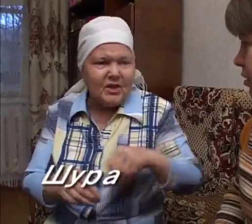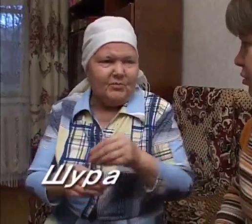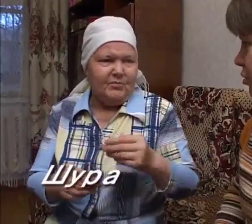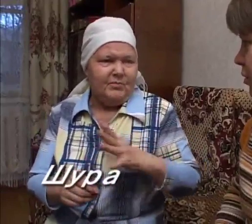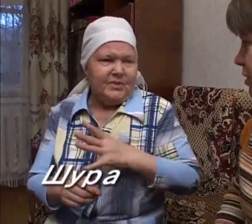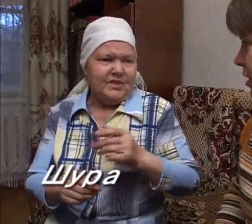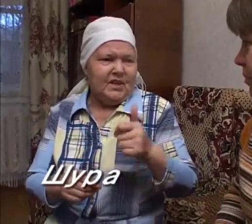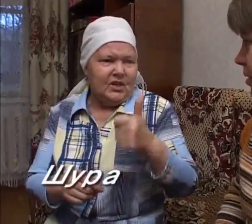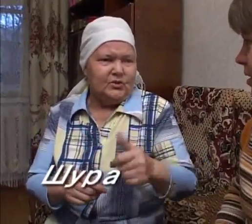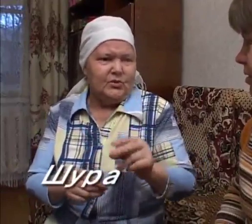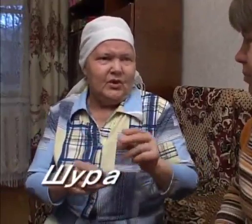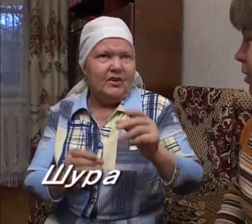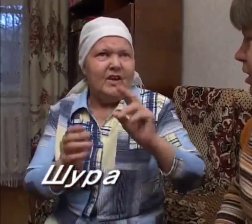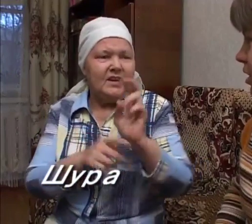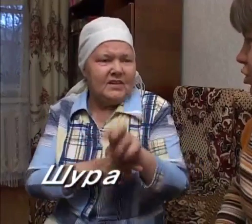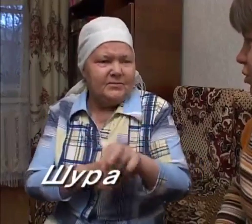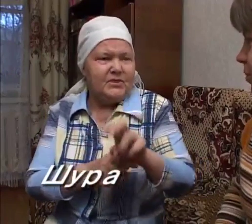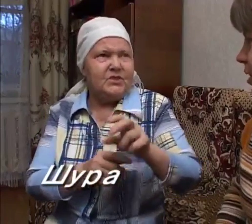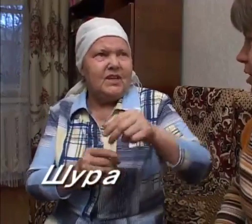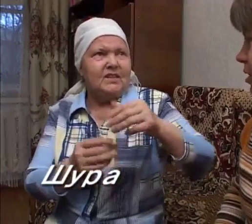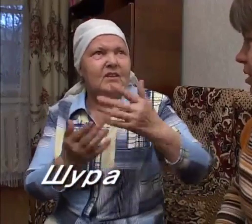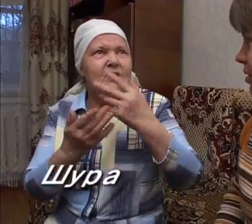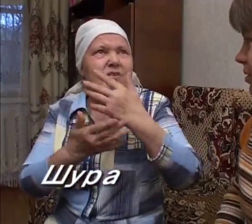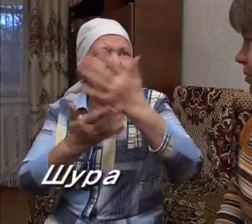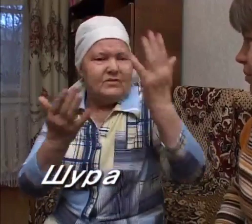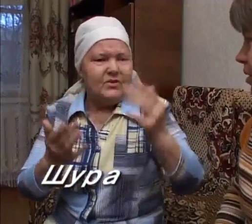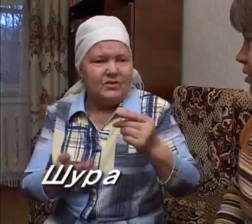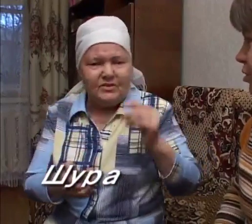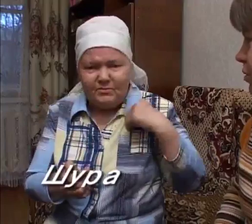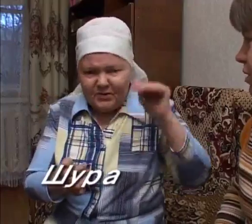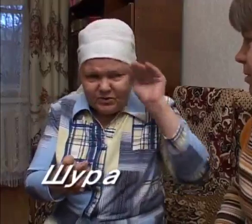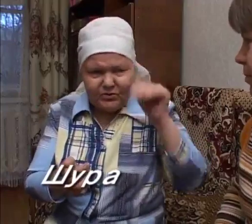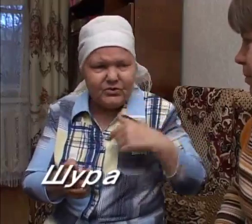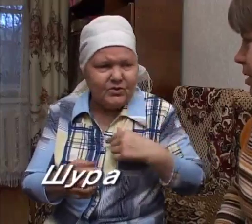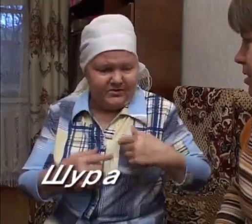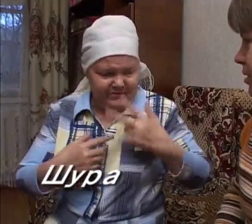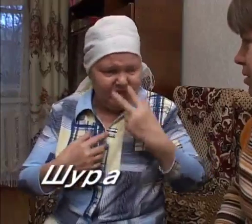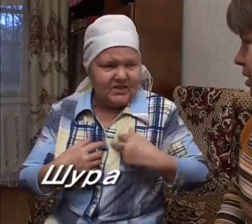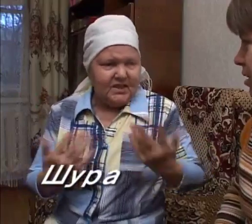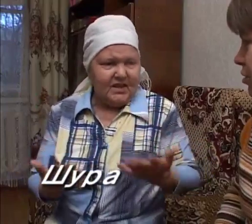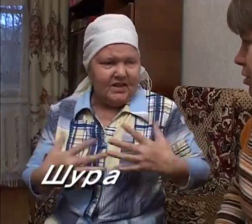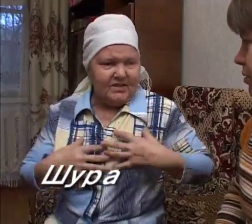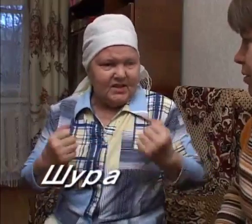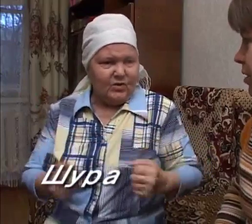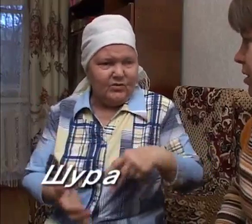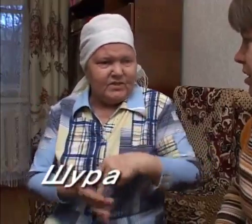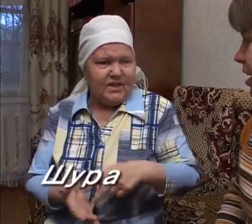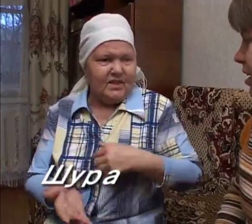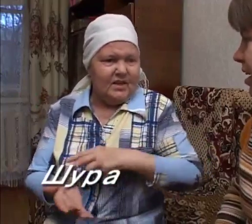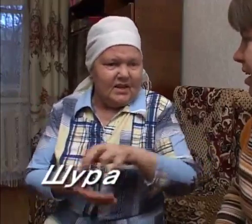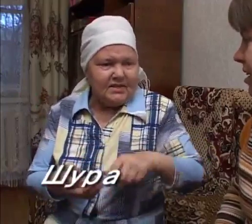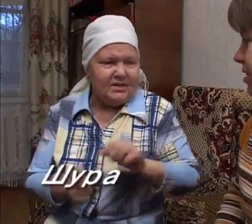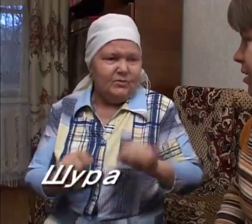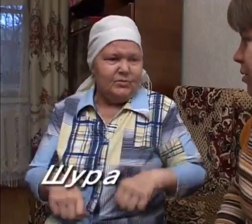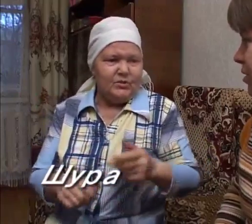Я хочу, чтобы всем было хорошо. Чтобы все ходили в церковь. Вы видите,